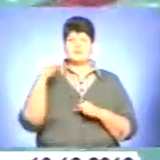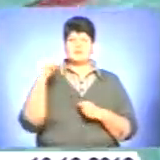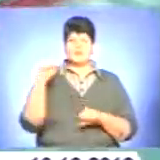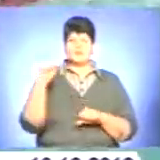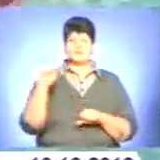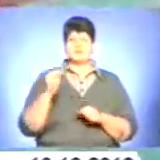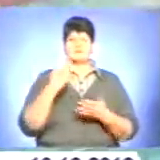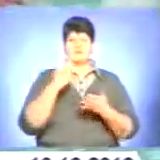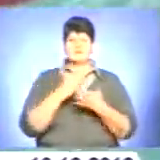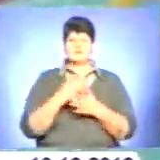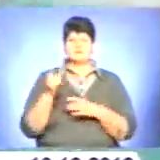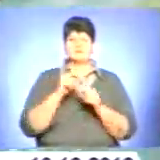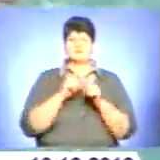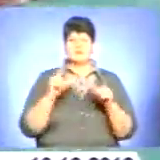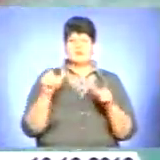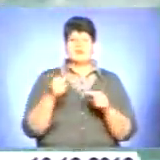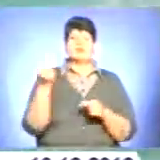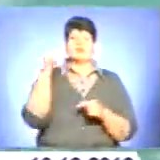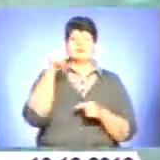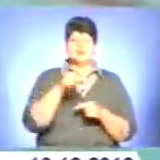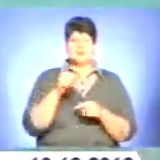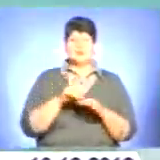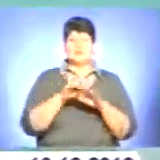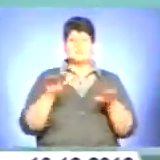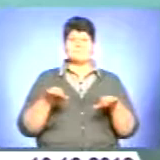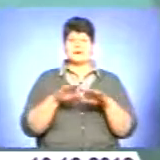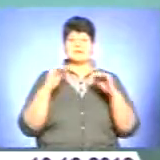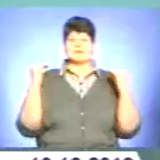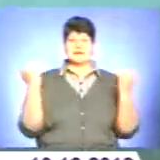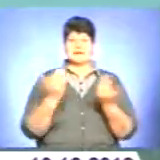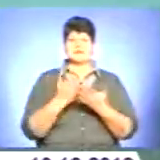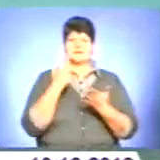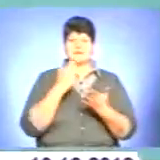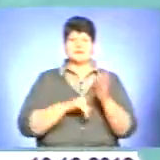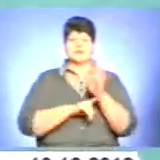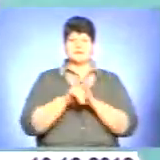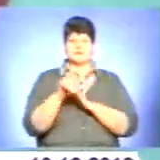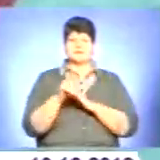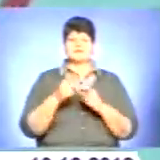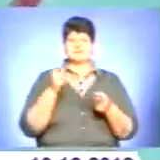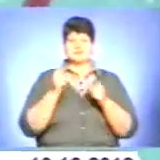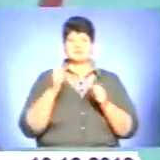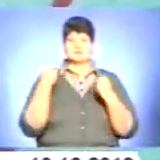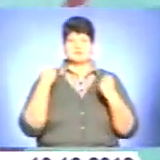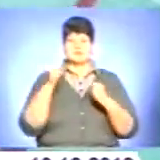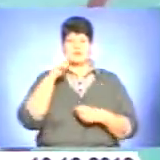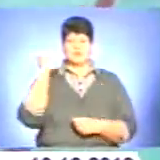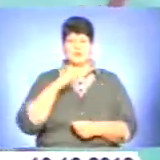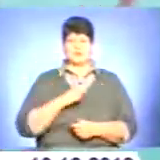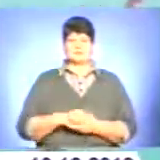витає у тернопільській школі. Аж саме у цьому басейні стартував чинний рекордсмен України на дистанції 50 метрів.